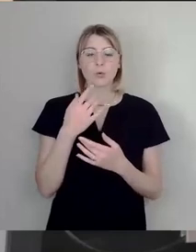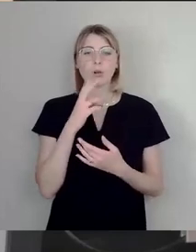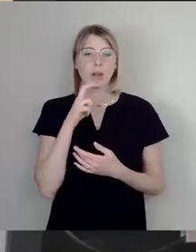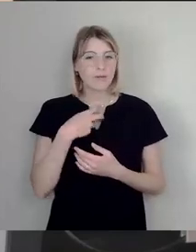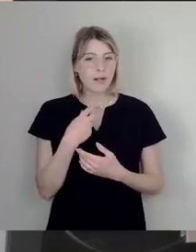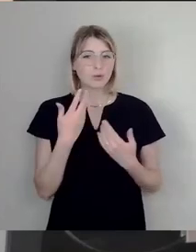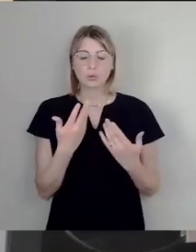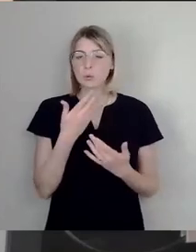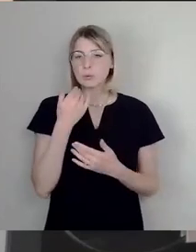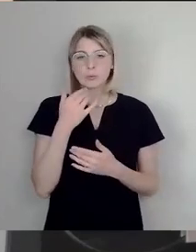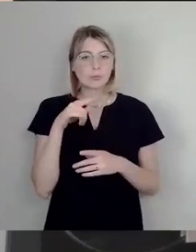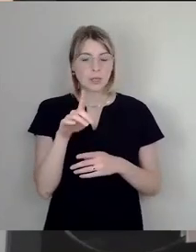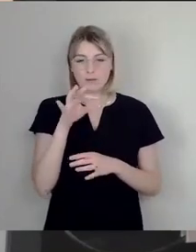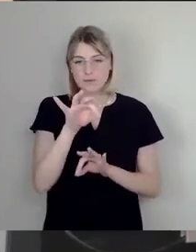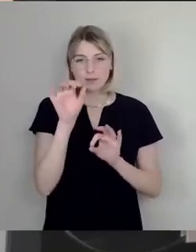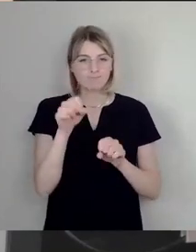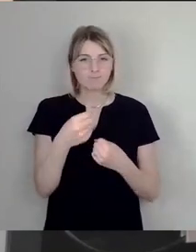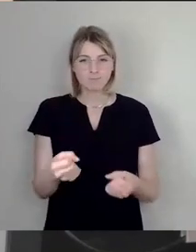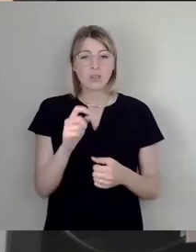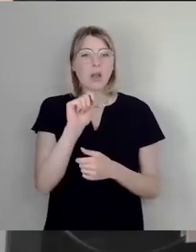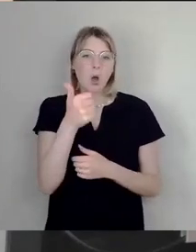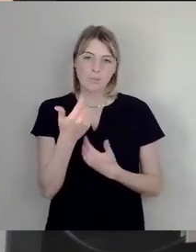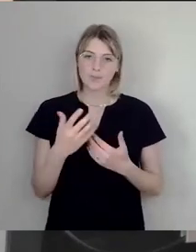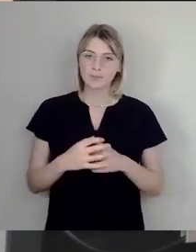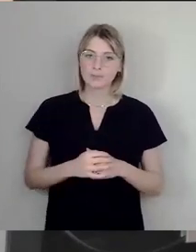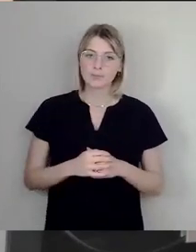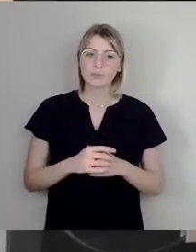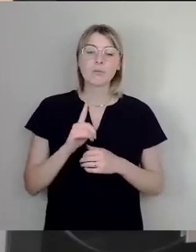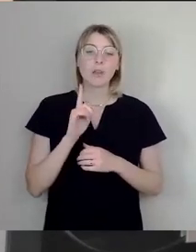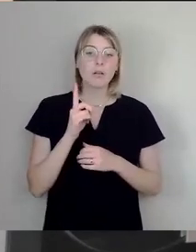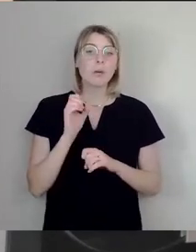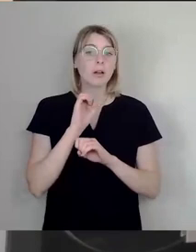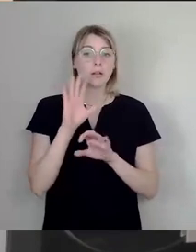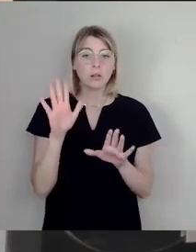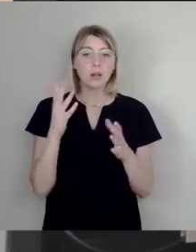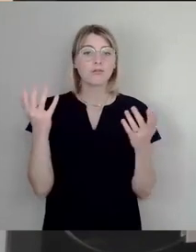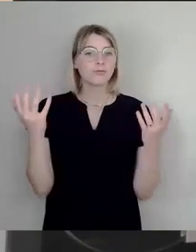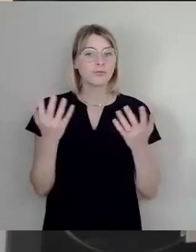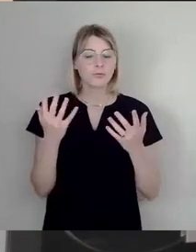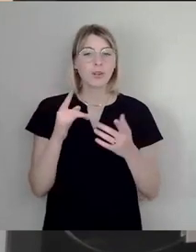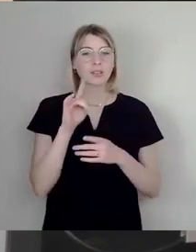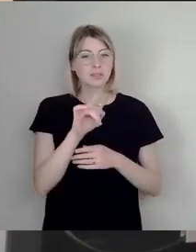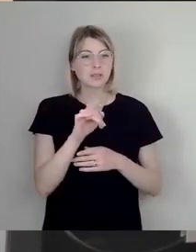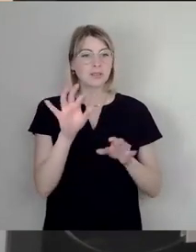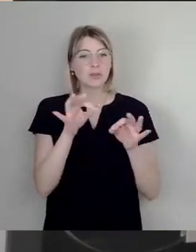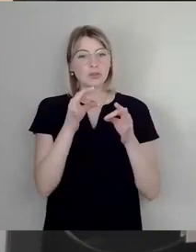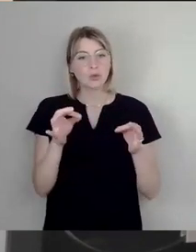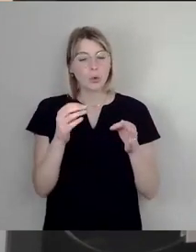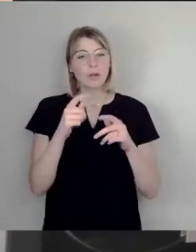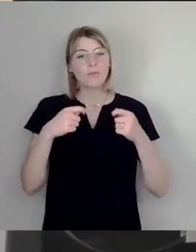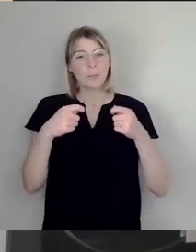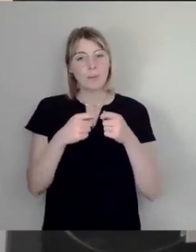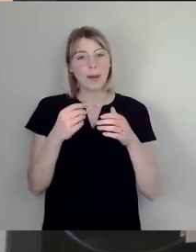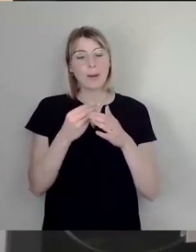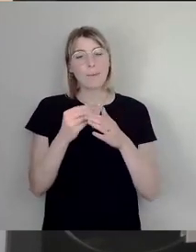Beweise kaum finden. Klar ist aber auch, dass sie in ihrer Funktion im Verband Bildender Künstler, dem nämlich